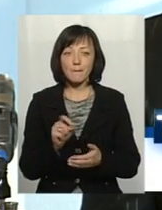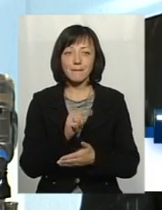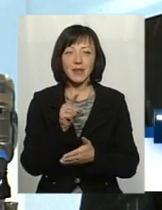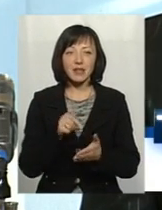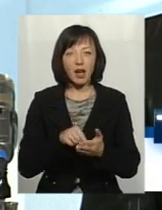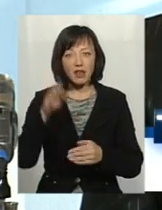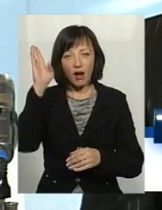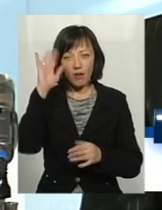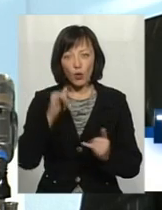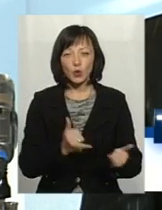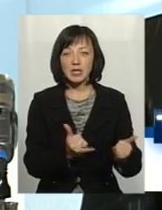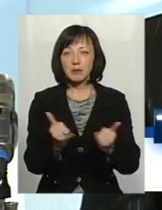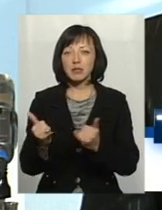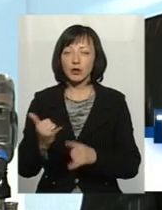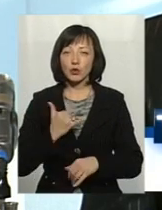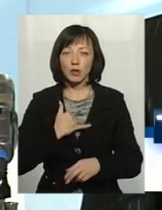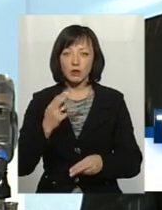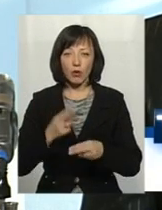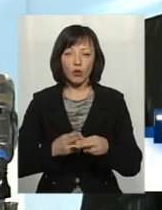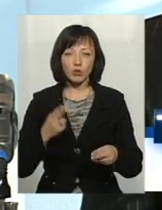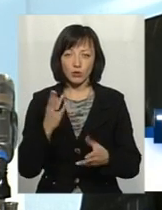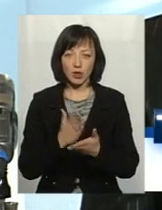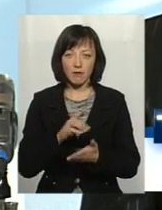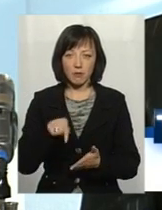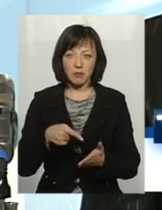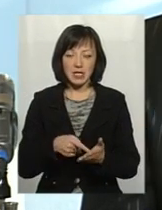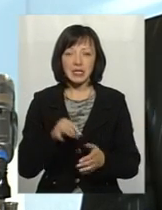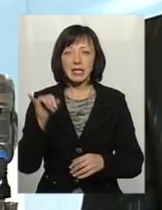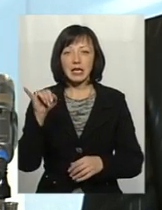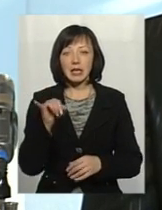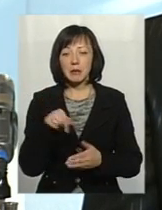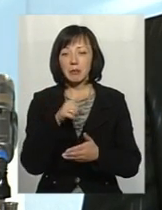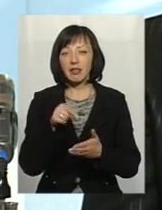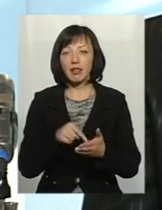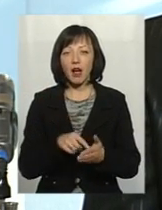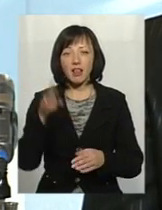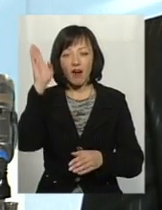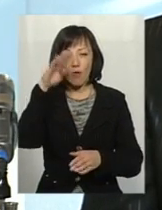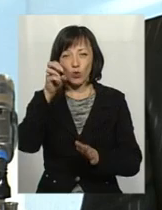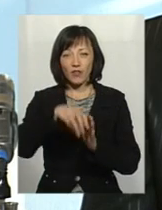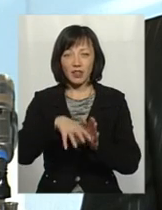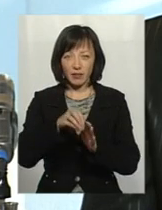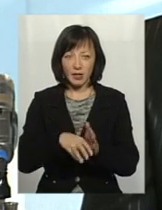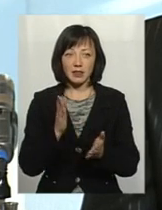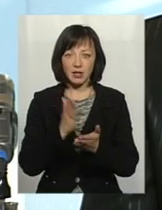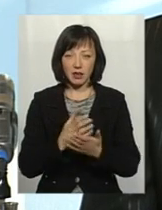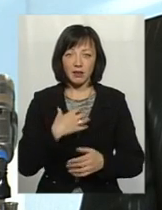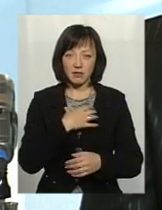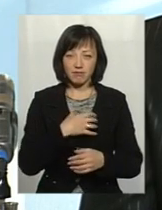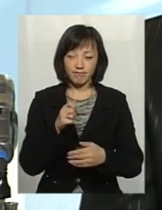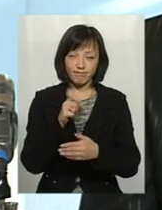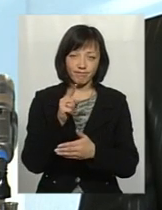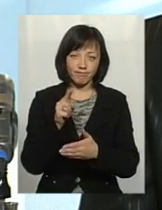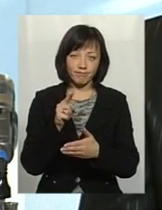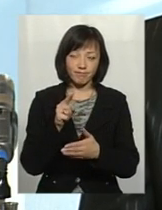водозабезпечення, яке в нас теж дуже гостро стоїть у місті, і питання водовідведення, як ви бачите, теж під знаком